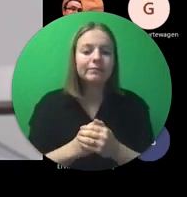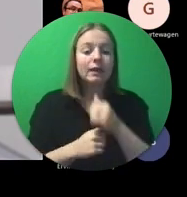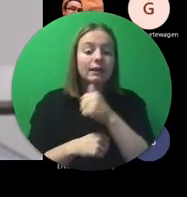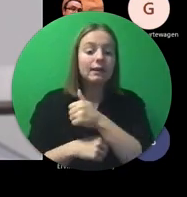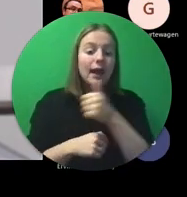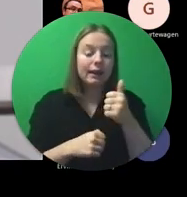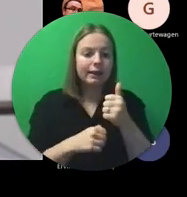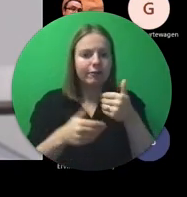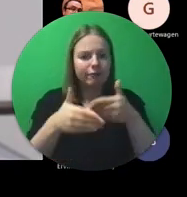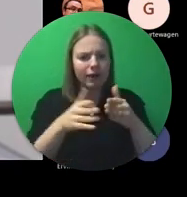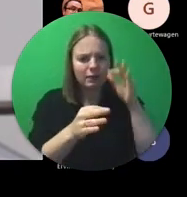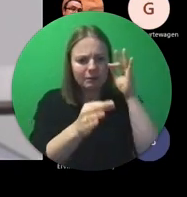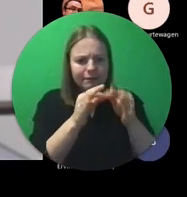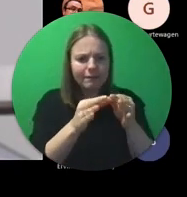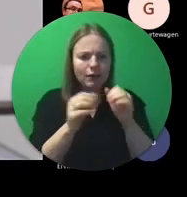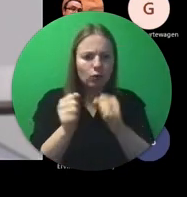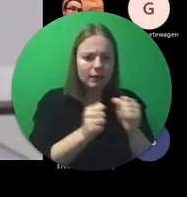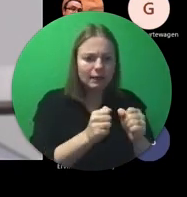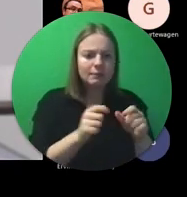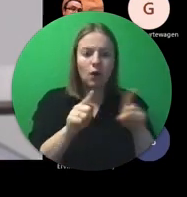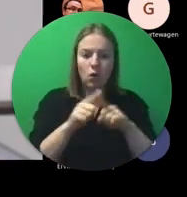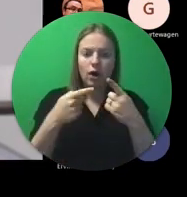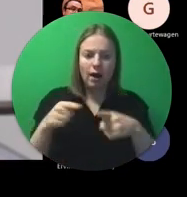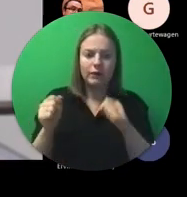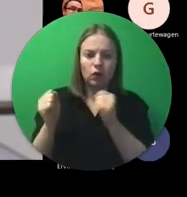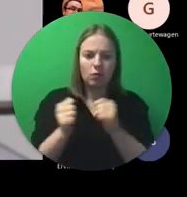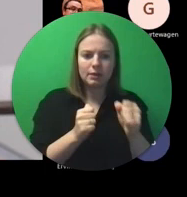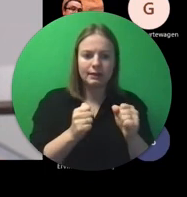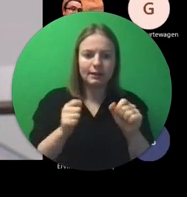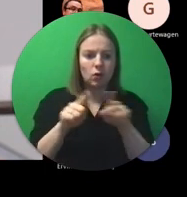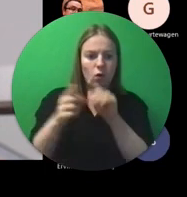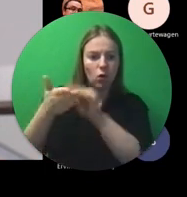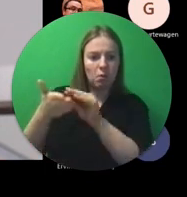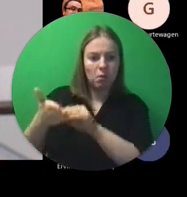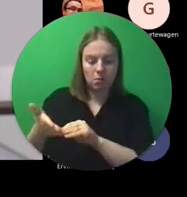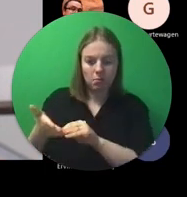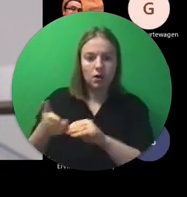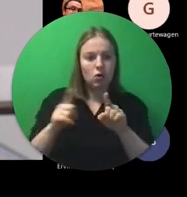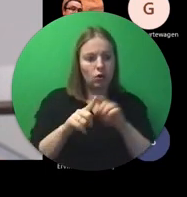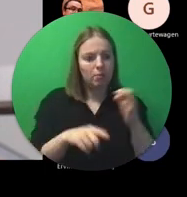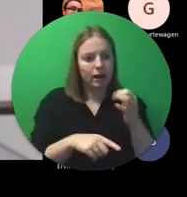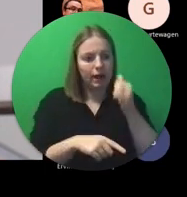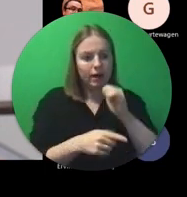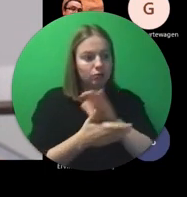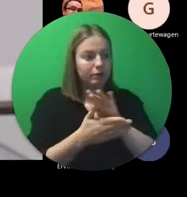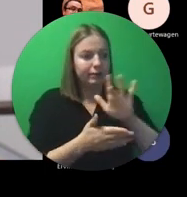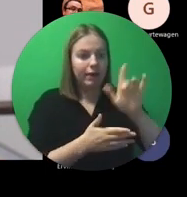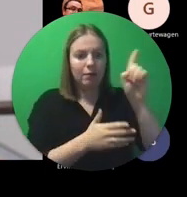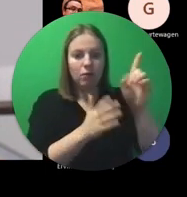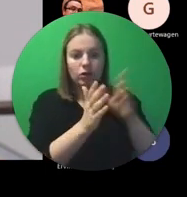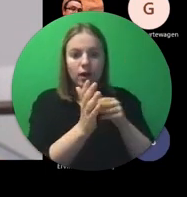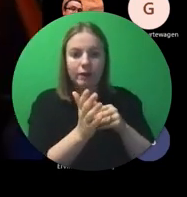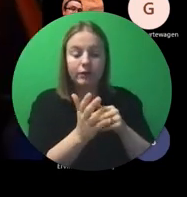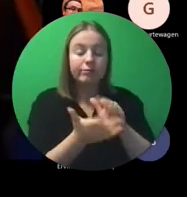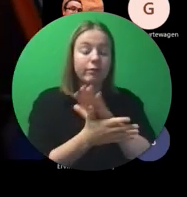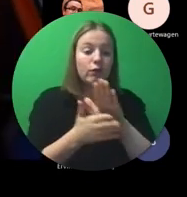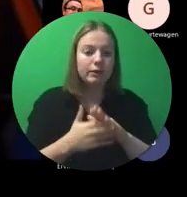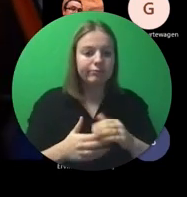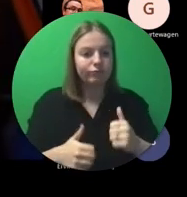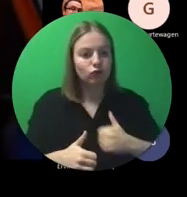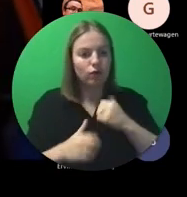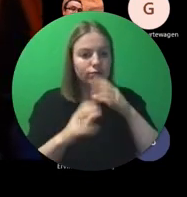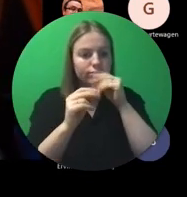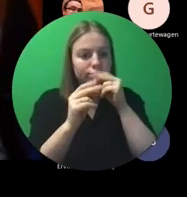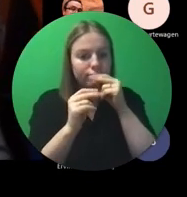competenties staan er ook nog wel andere competenties op die we kunnen aanvullen, die ook belangrijk zijn wanneer je naar buitenland gaat. Dat gaat bijvoorbeeld over